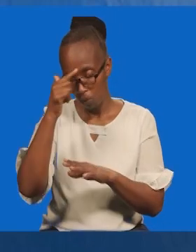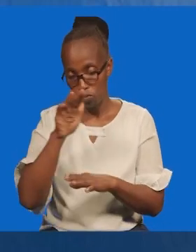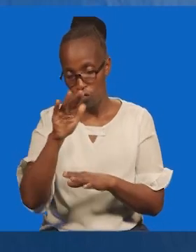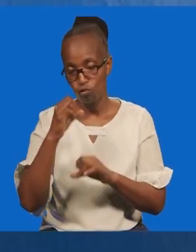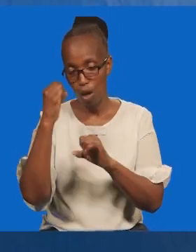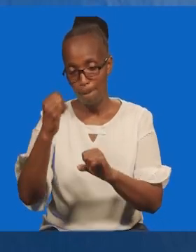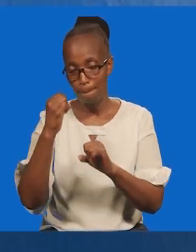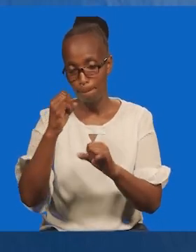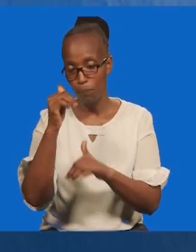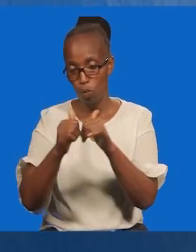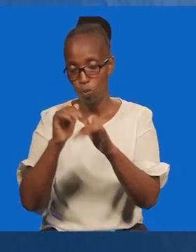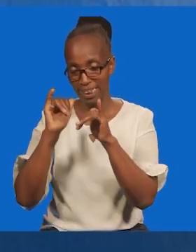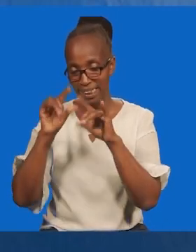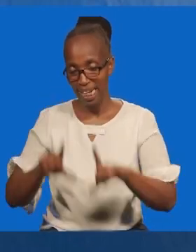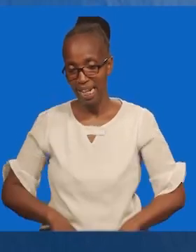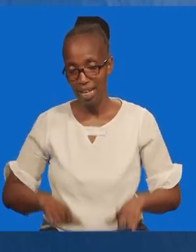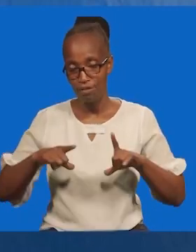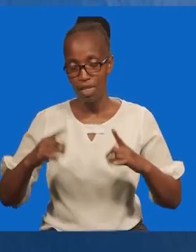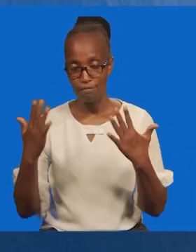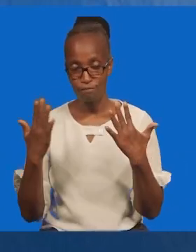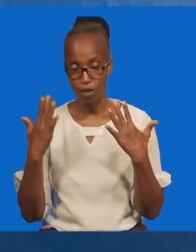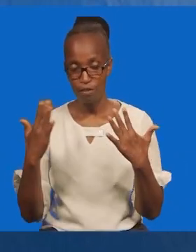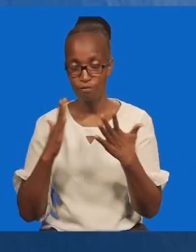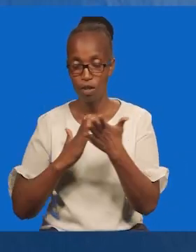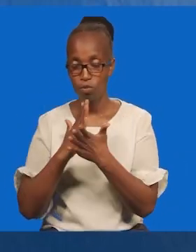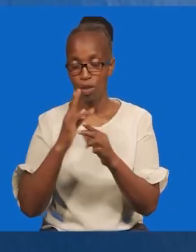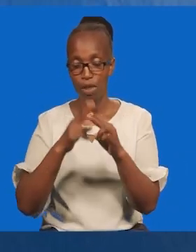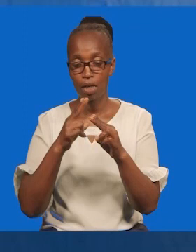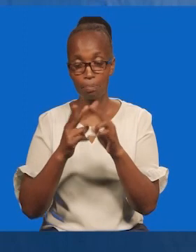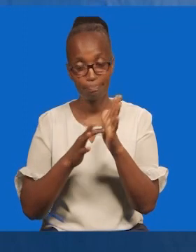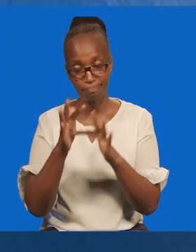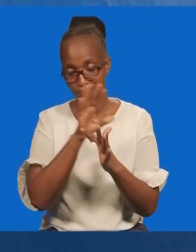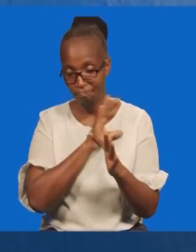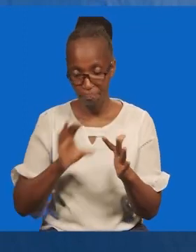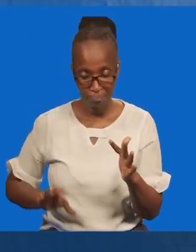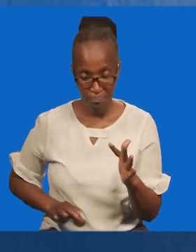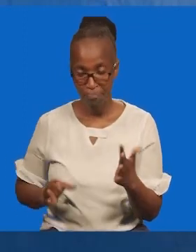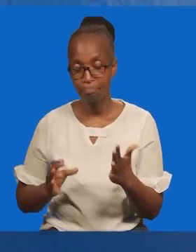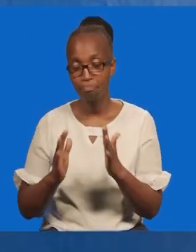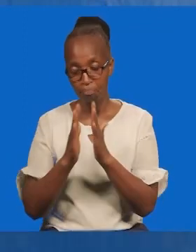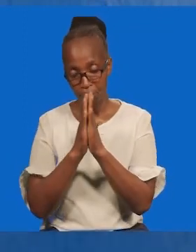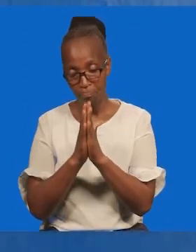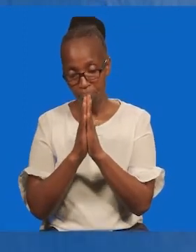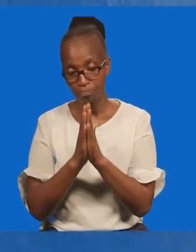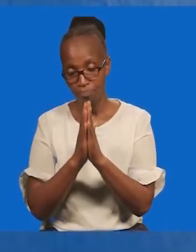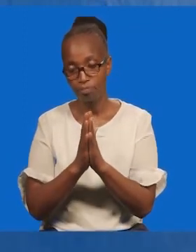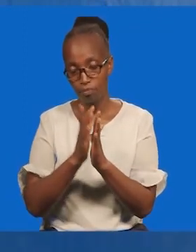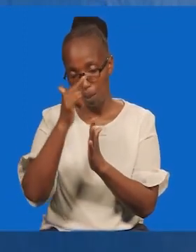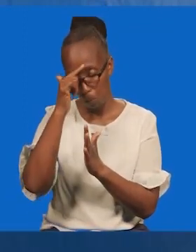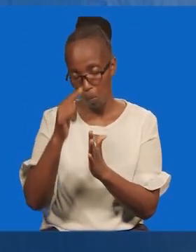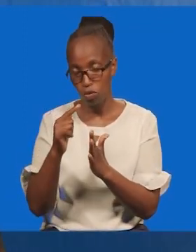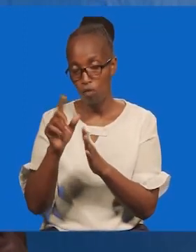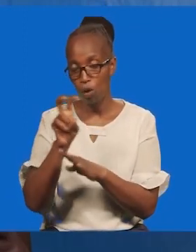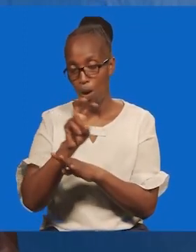zaku ambazo ni zinadumu milele. Na kushukuru mwana ni kwa sababu wewe ni mwana. Karika jina la Yesu Kristo mwana famu ushiye milele.